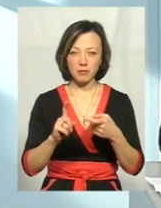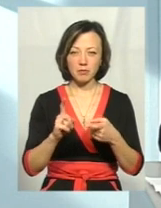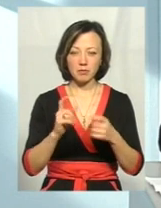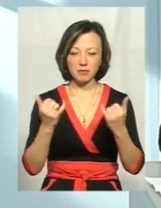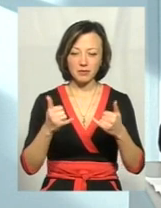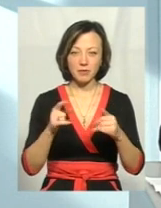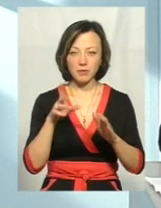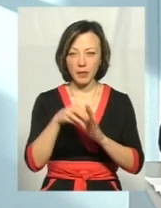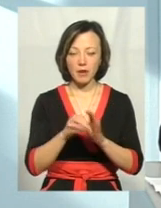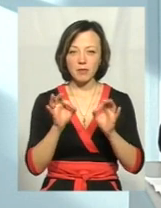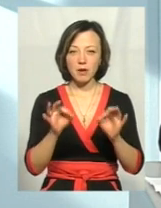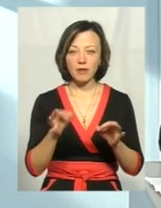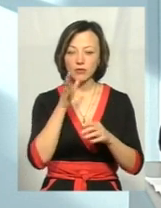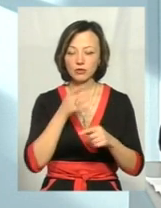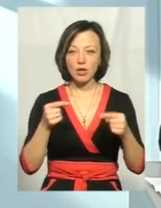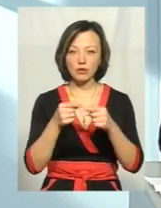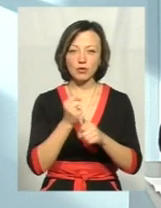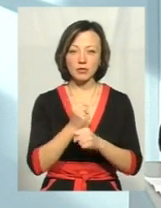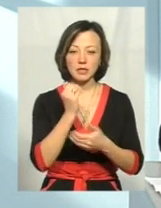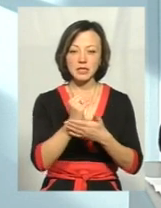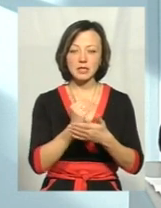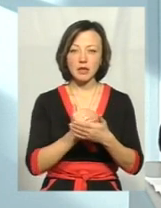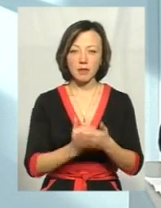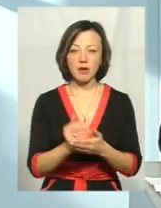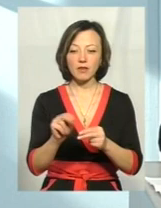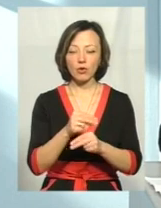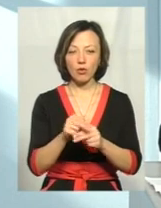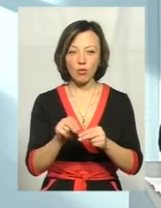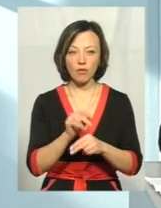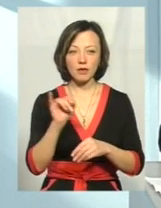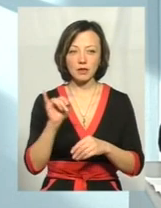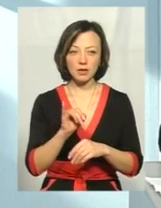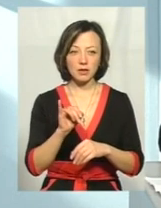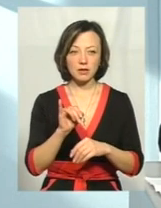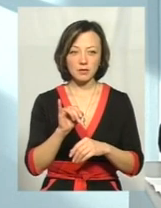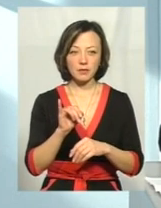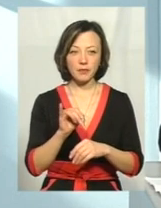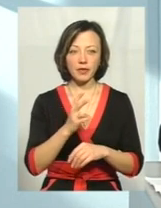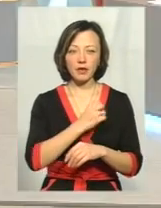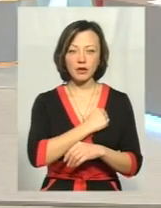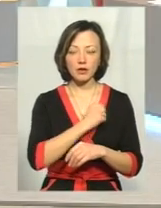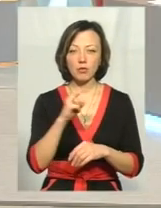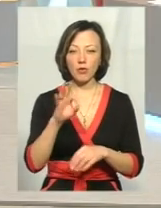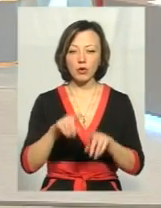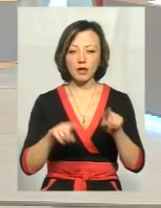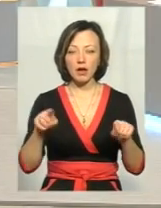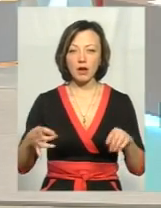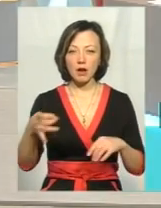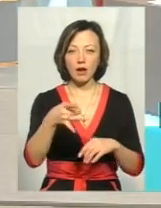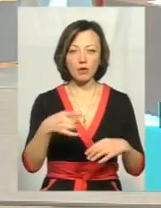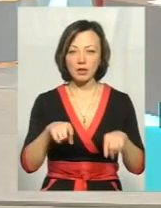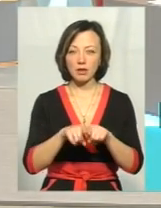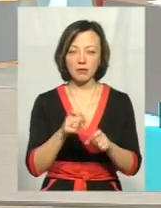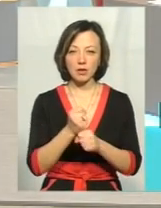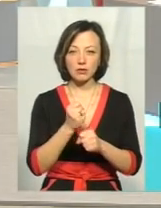Це дуже правильно, що навчасно робиться, це система відкоригована. І, на жаль, по деяких районах воно не так